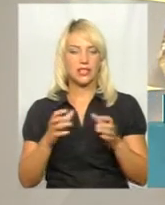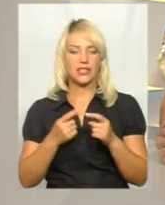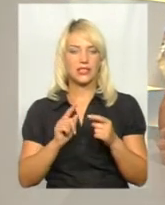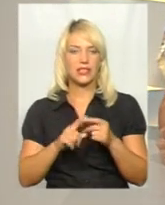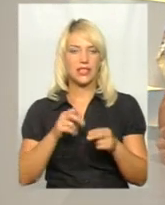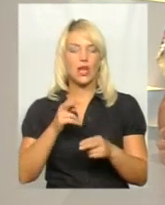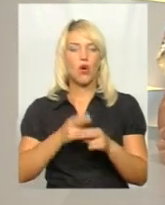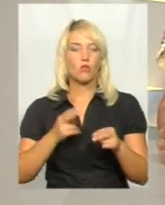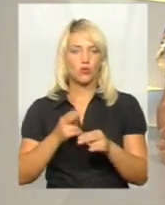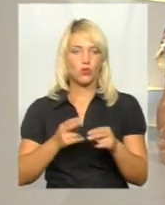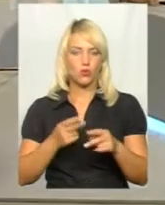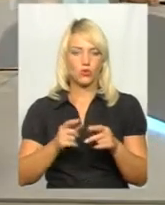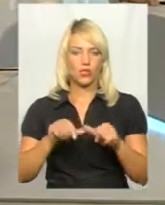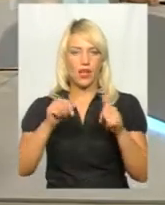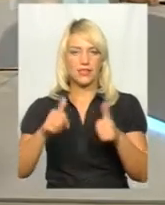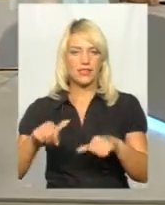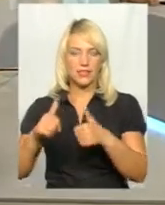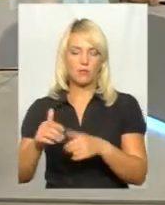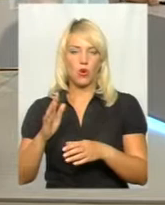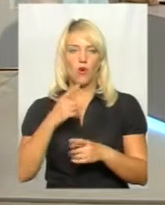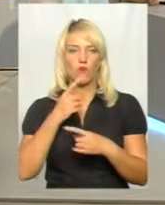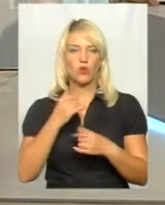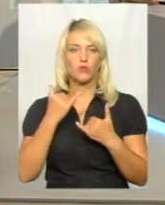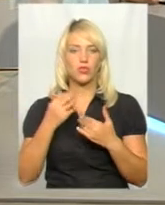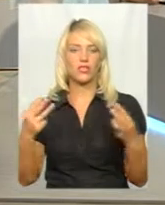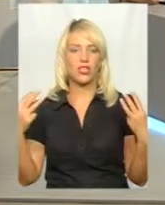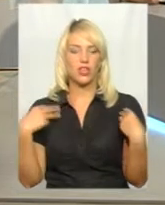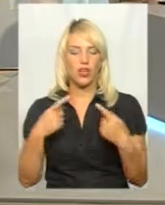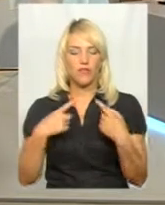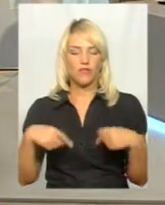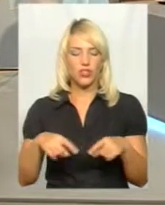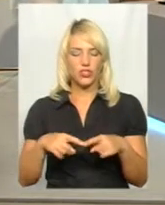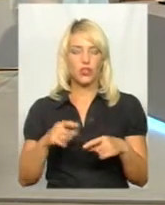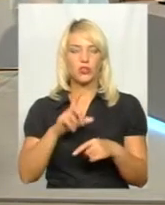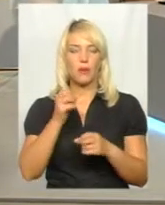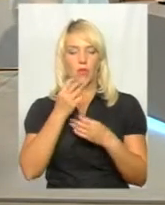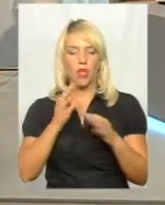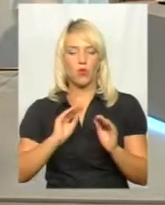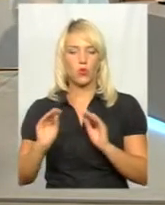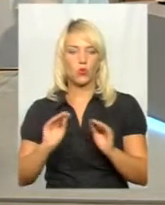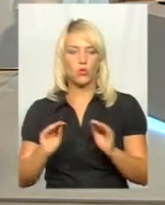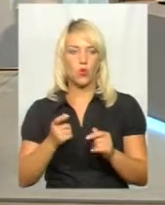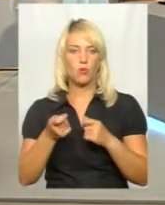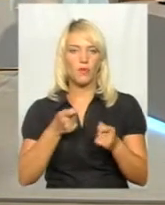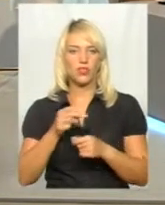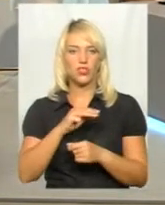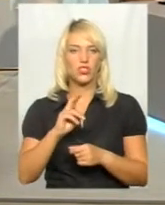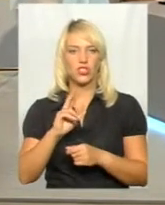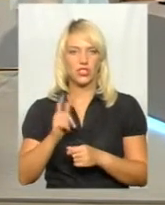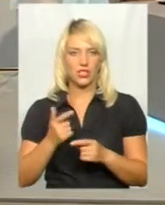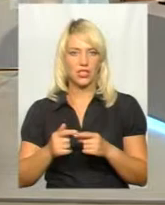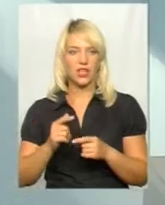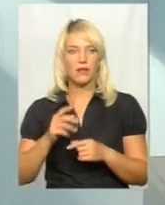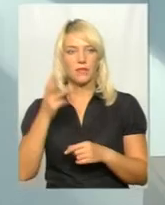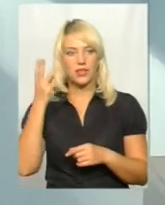говоримо із начальником відділу з благоустрою управління Житлово-Комунального господарства Хмельницької міської ради Тетяною